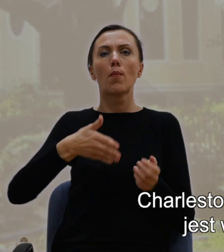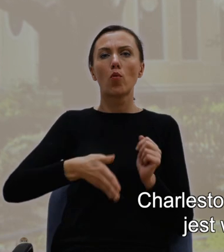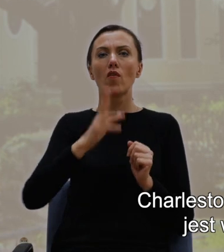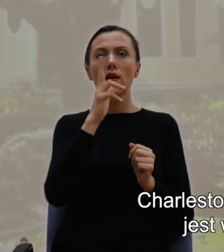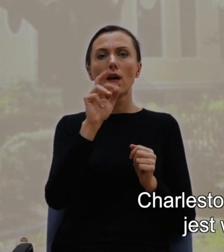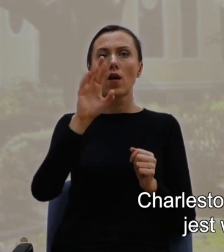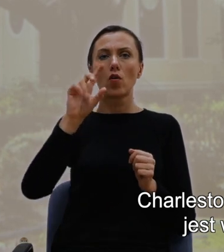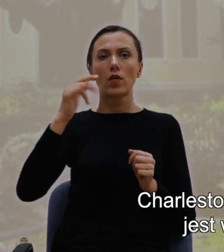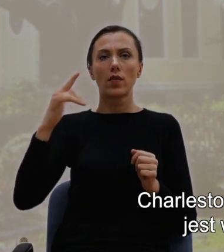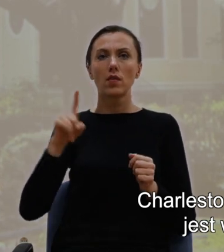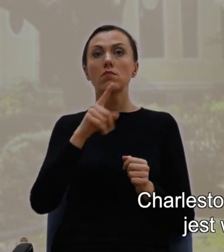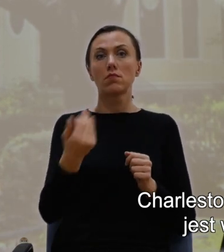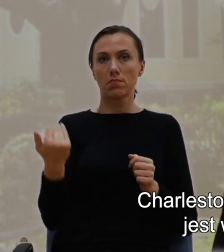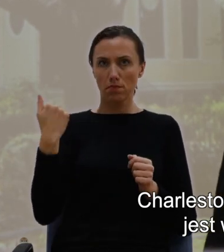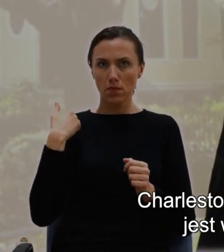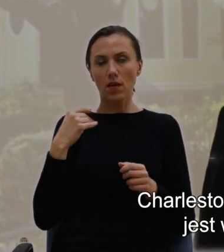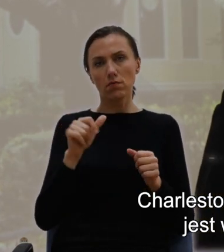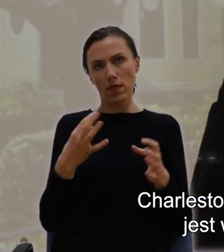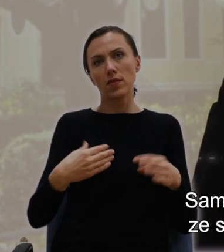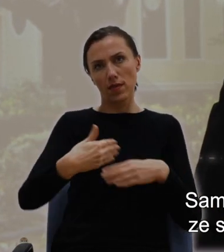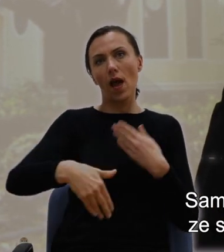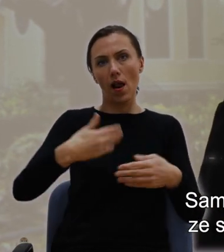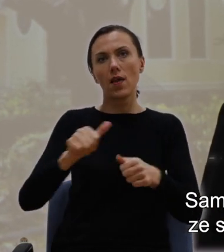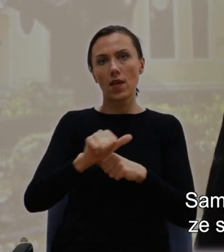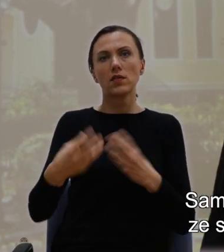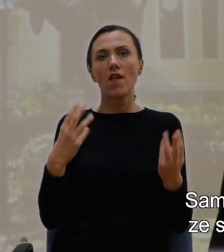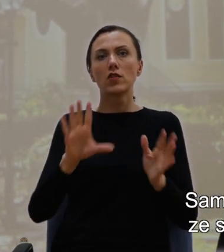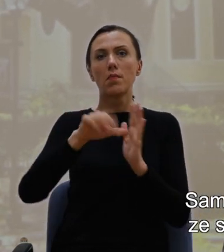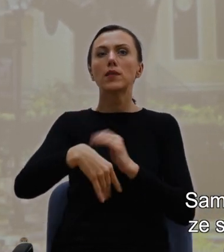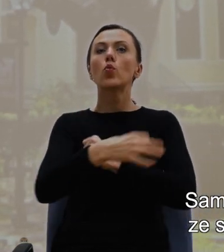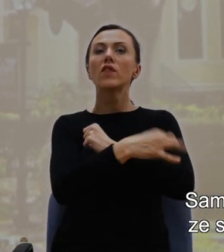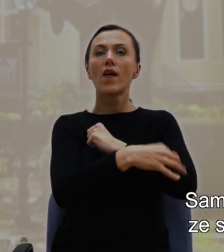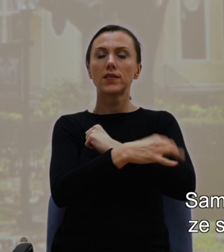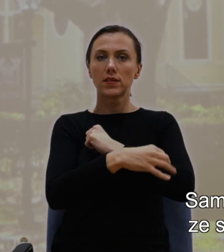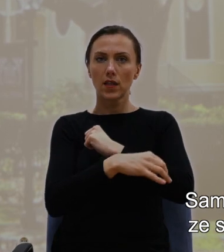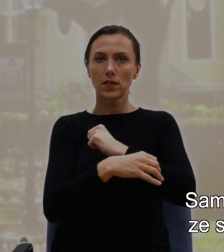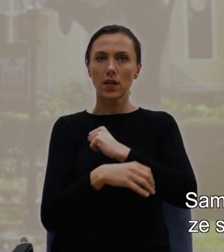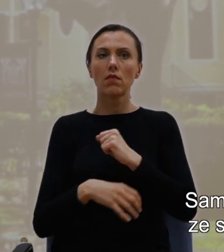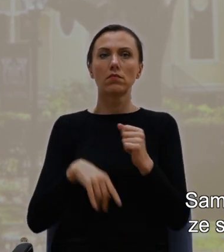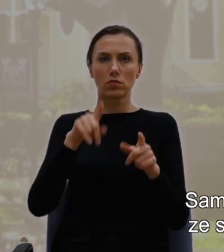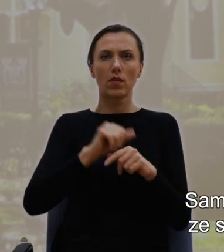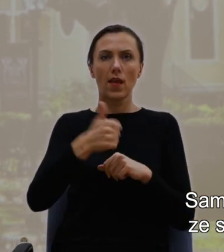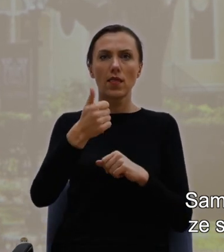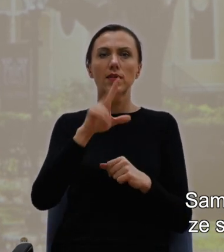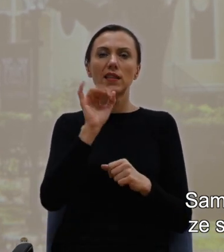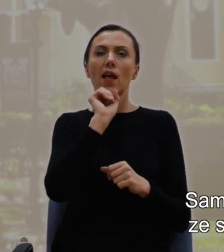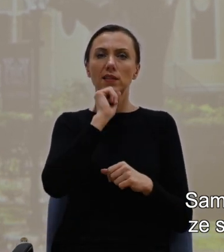jest ważnym miastem uniwersyteckim. Sam College of Charleston jest jednym ze starszych uczelni amerykańskich.